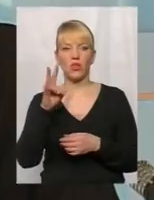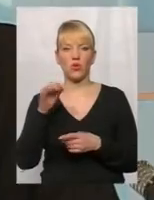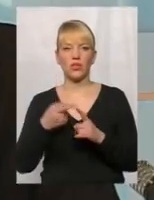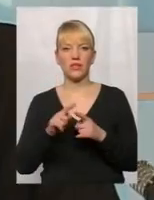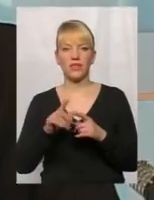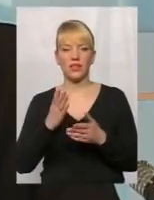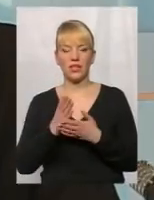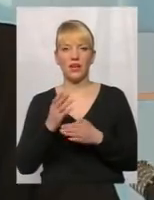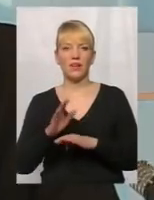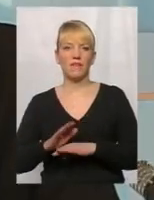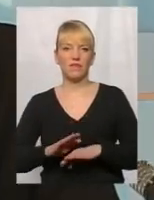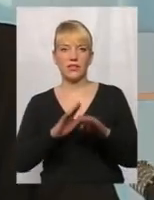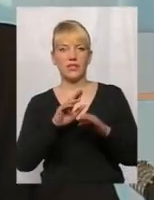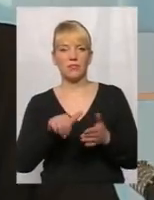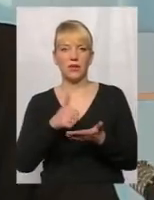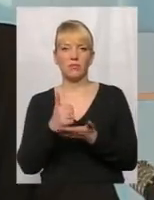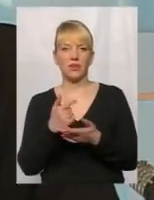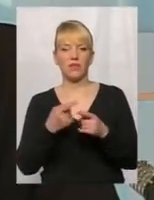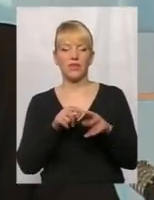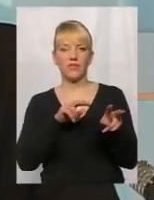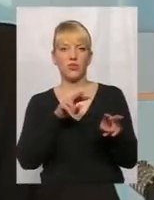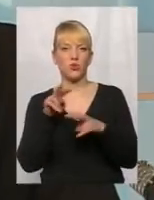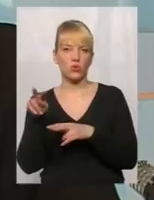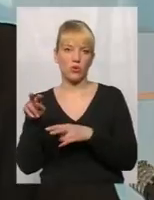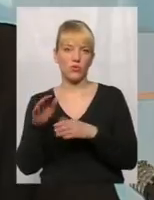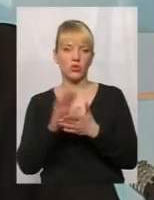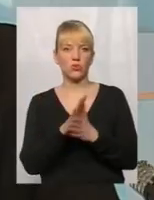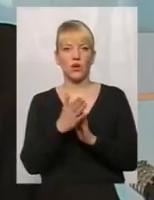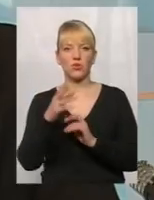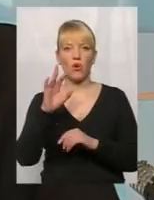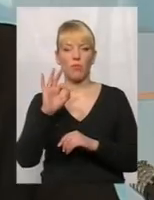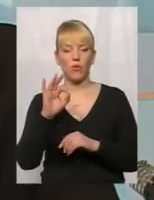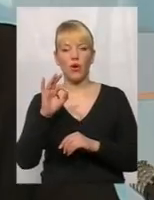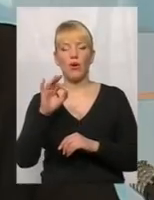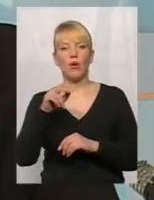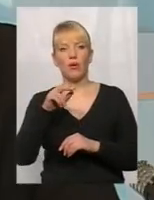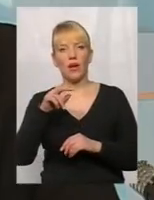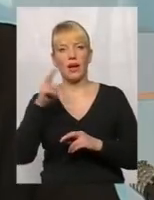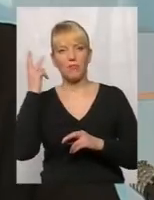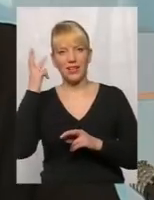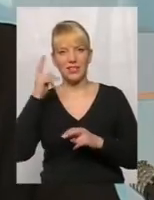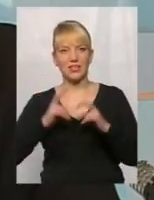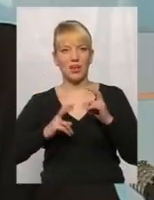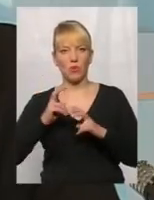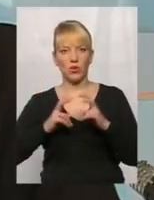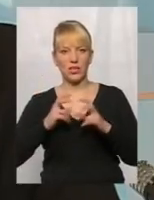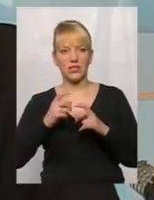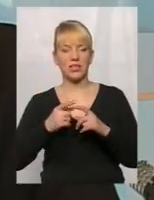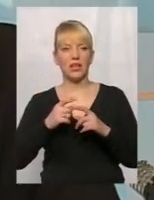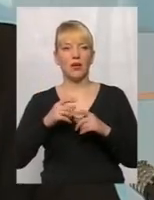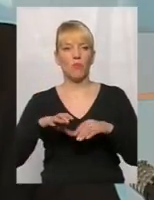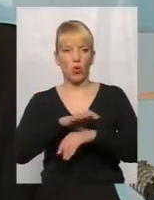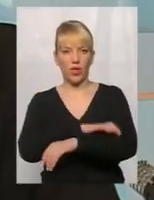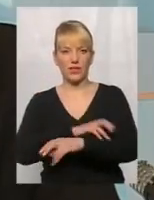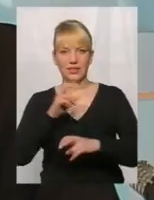-прем'єр, і він теж відсклідковує ситуацію по Хмельницькому протезному. Тому що з рухуванням тих подій, які сьогодні відбуваються в державі,